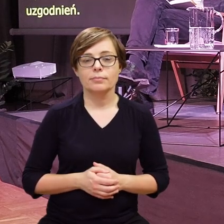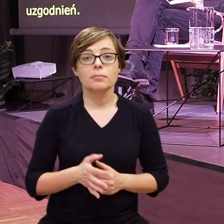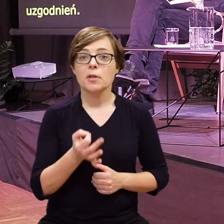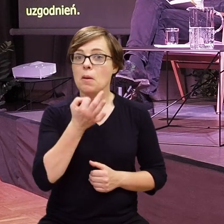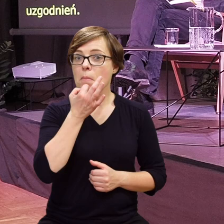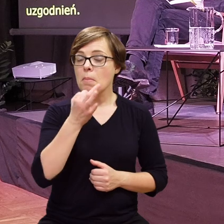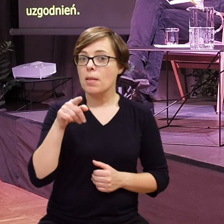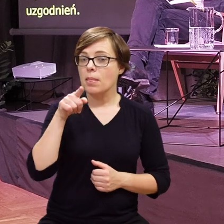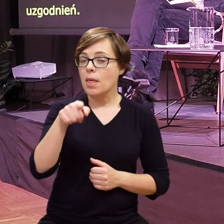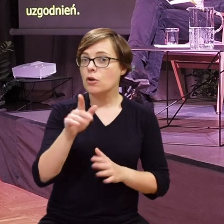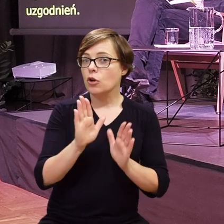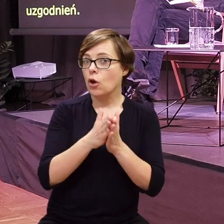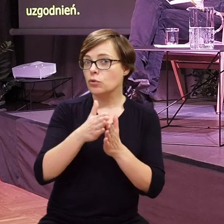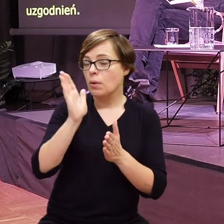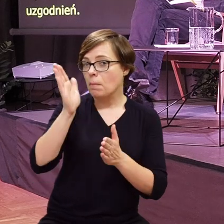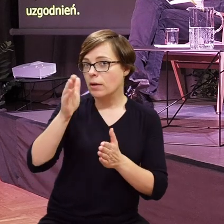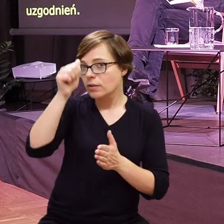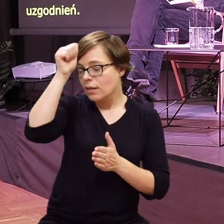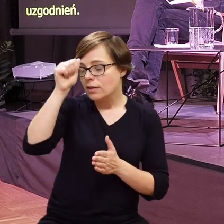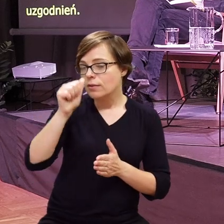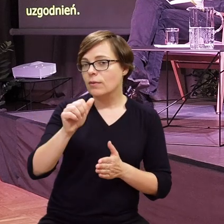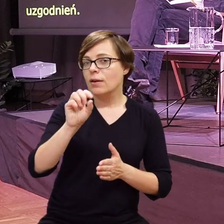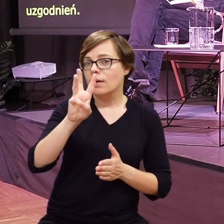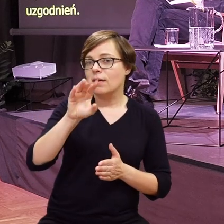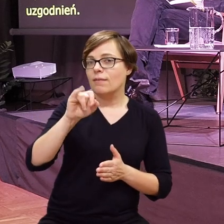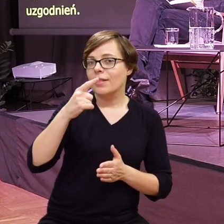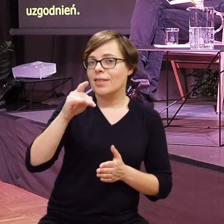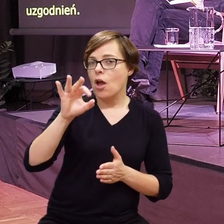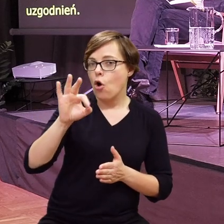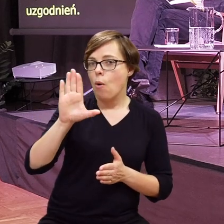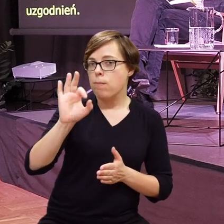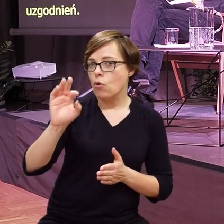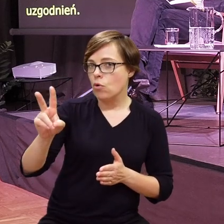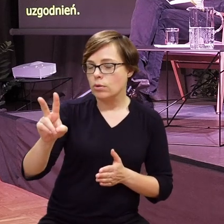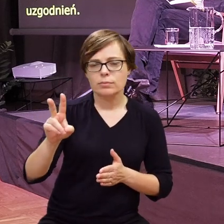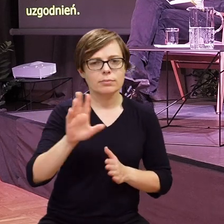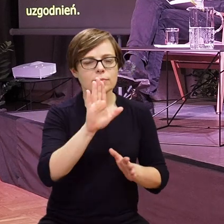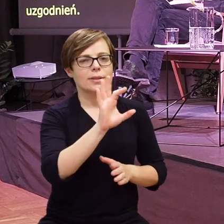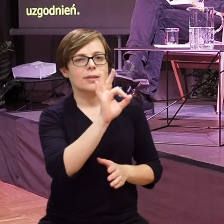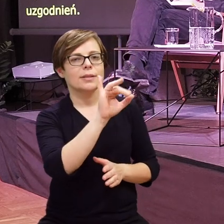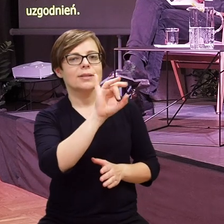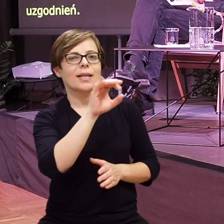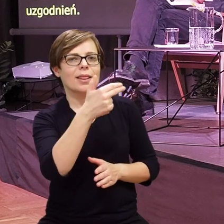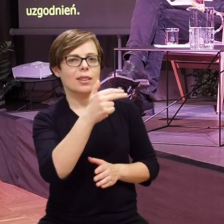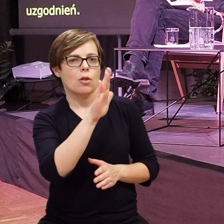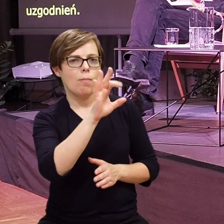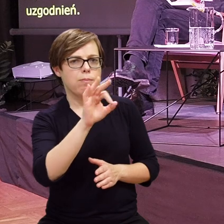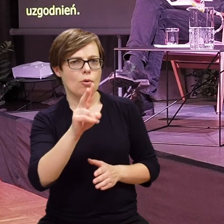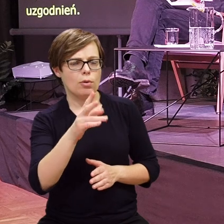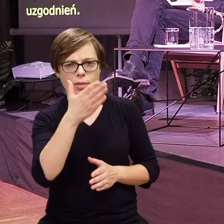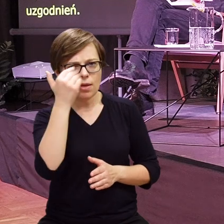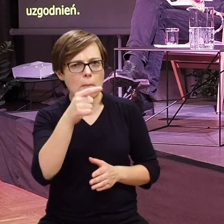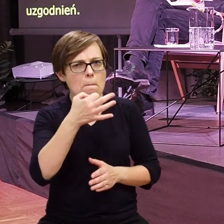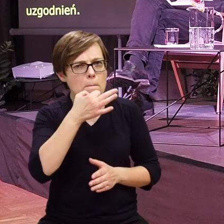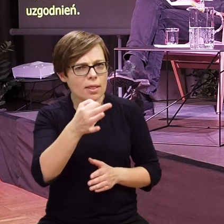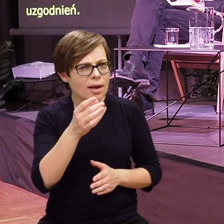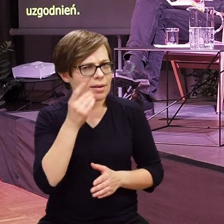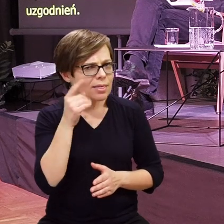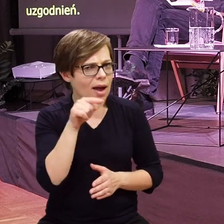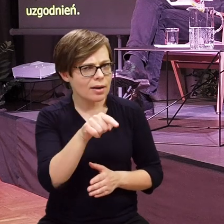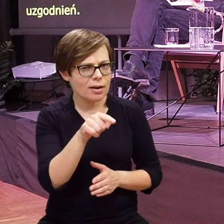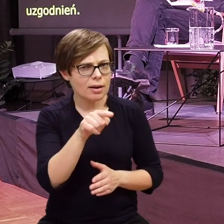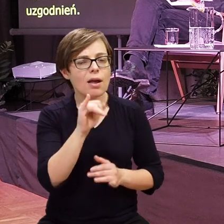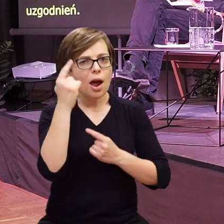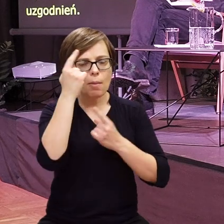Czy taka pozycja będzie się nazywała wideobook? Signbook, tak myślę. Signbook, nie wiem, czy dobrze, bo tutaj to pytanie